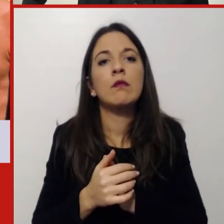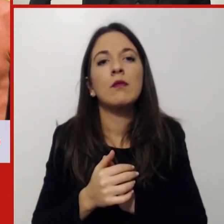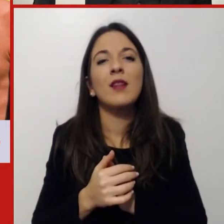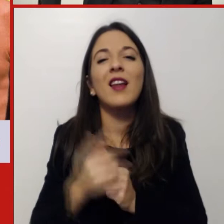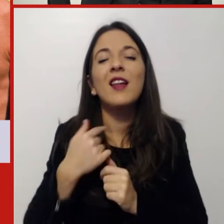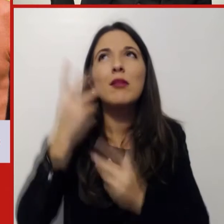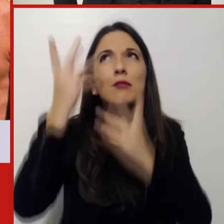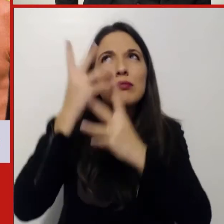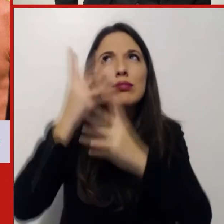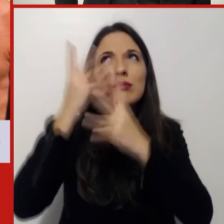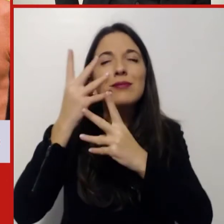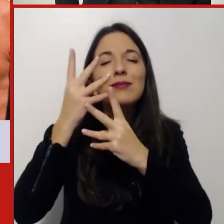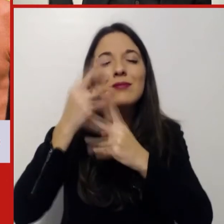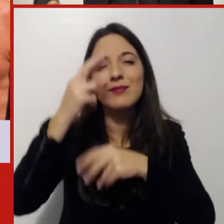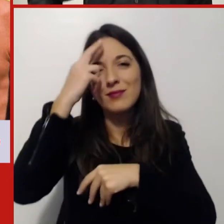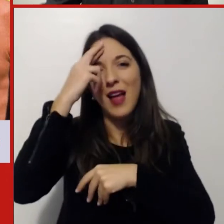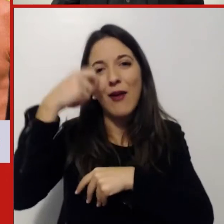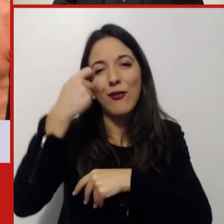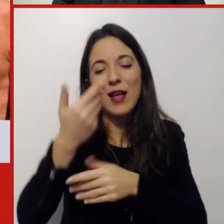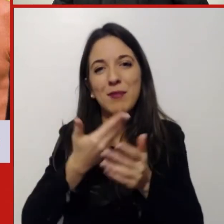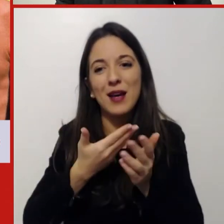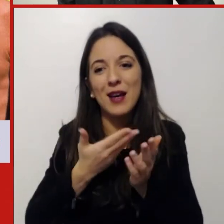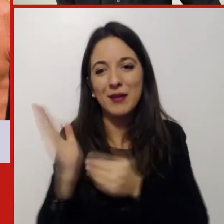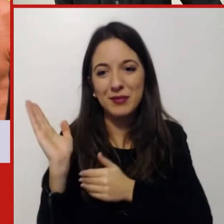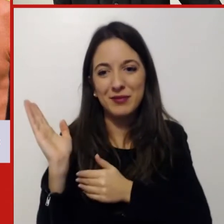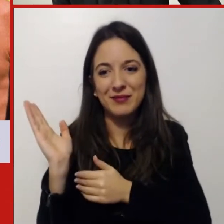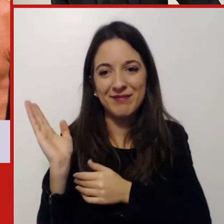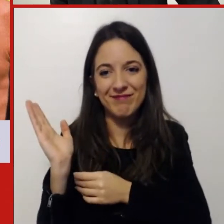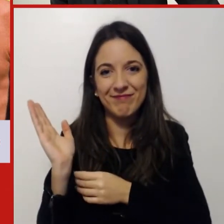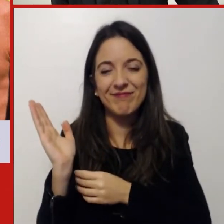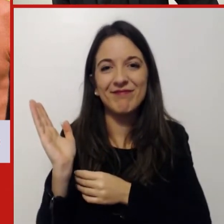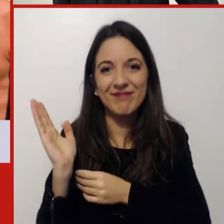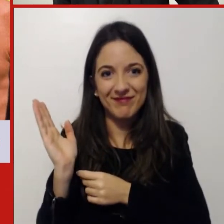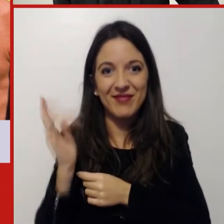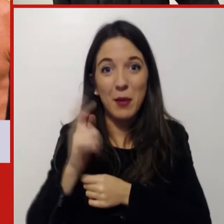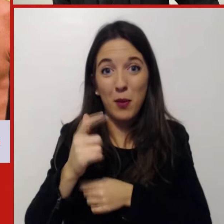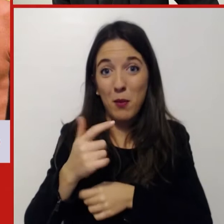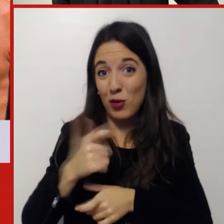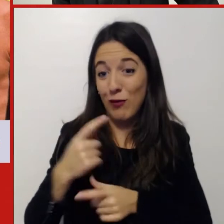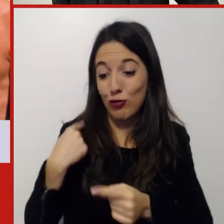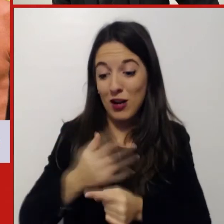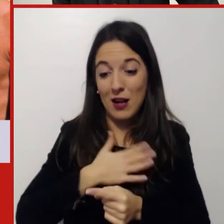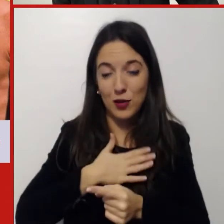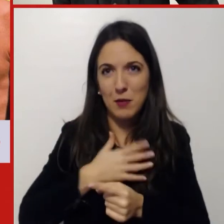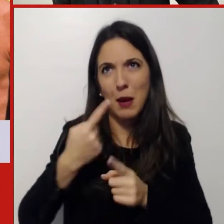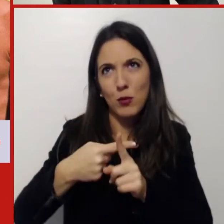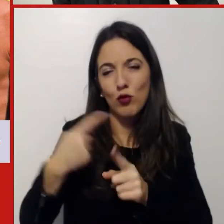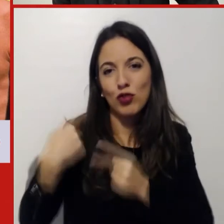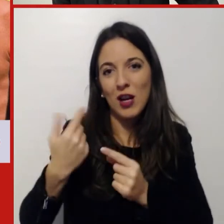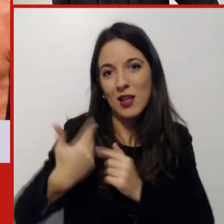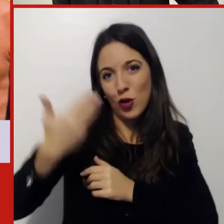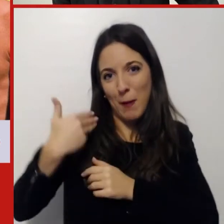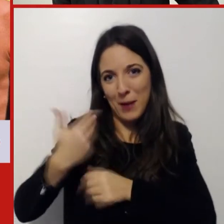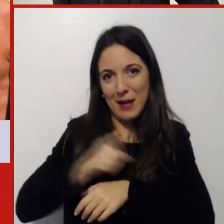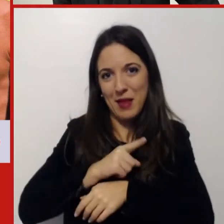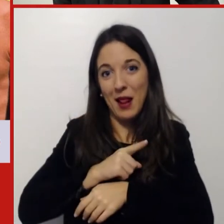per quelli della mia generazione, per la verità anche quelli della generazione precedente, questo è stato un cult movie, molti di